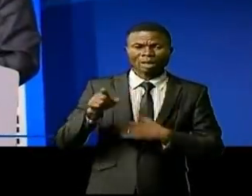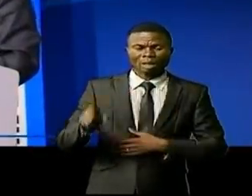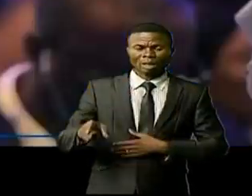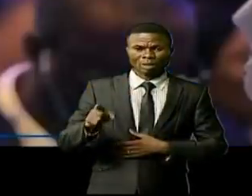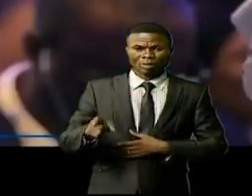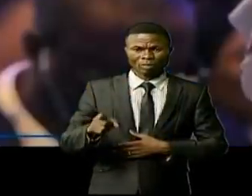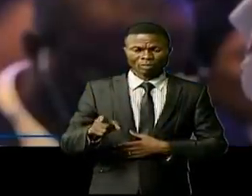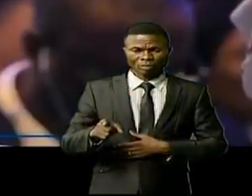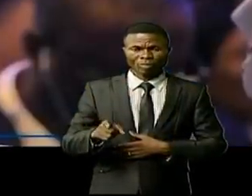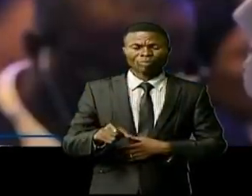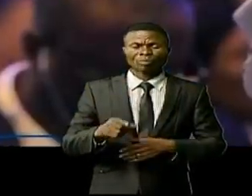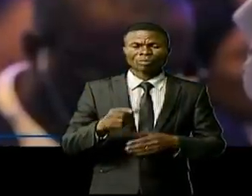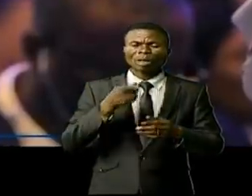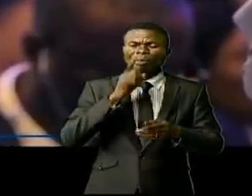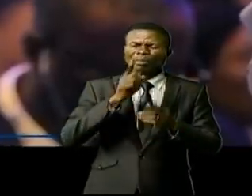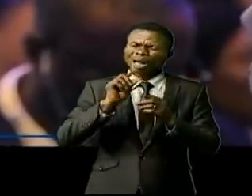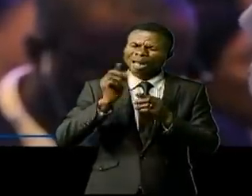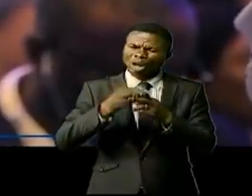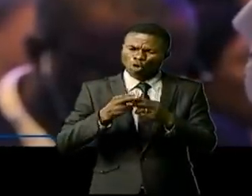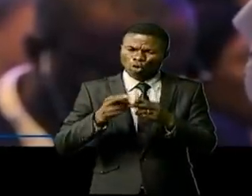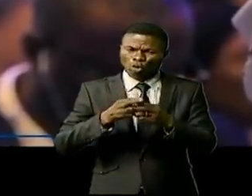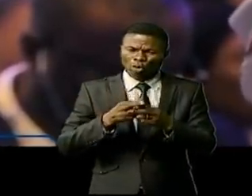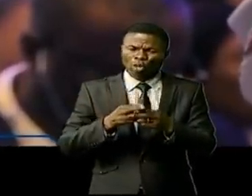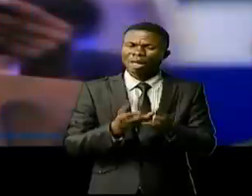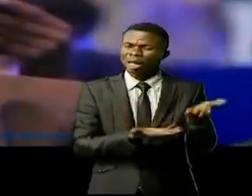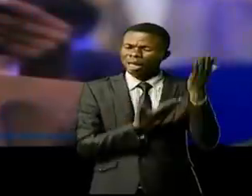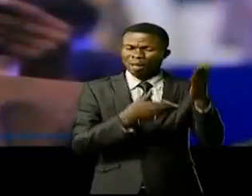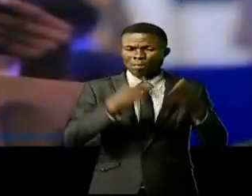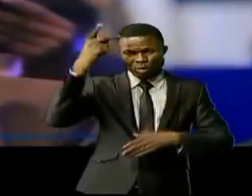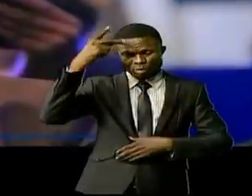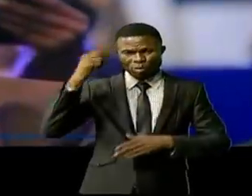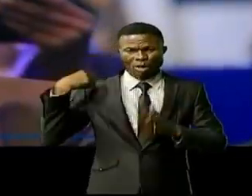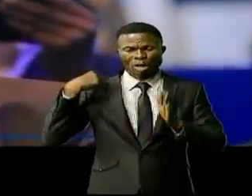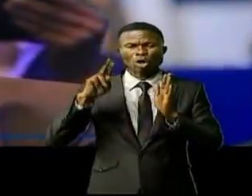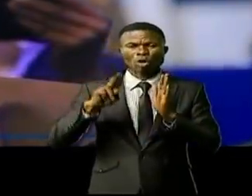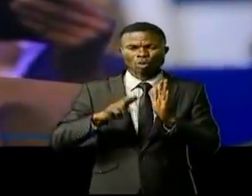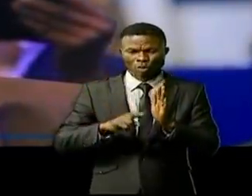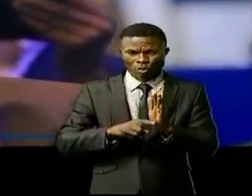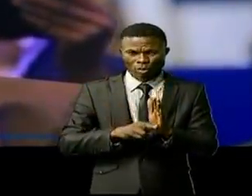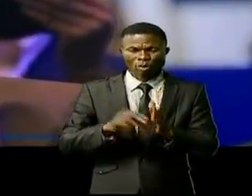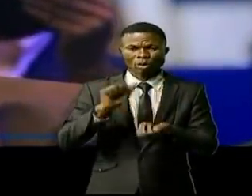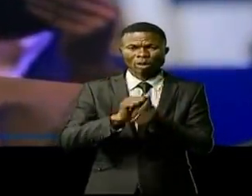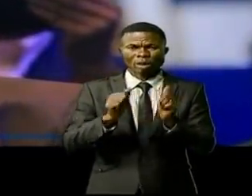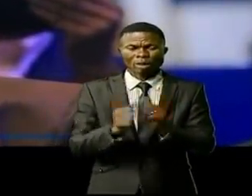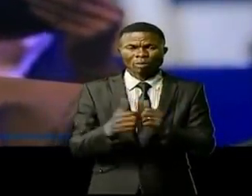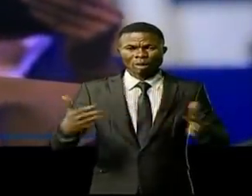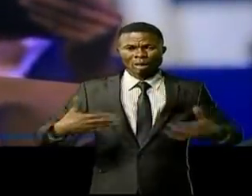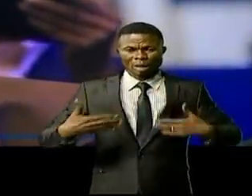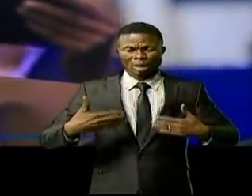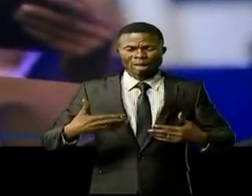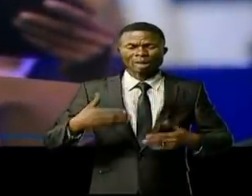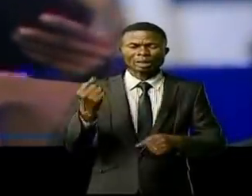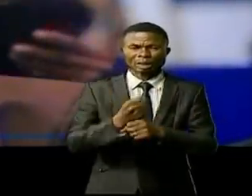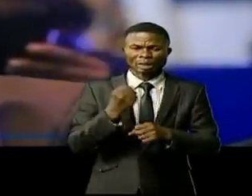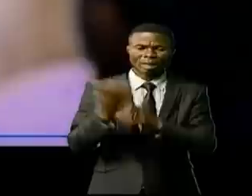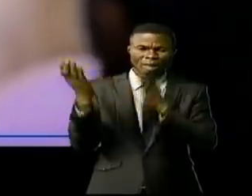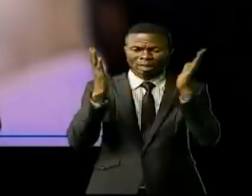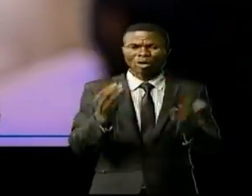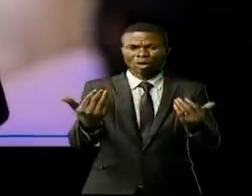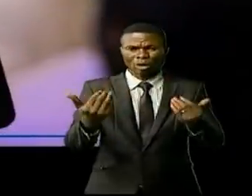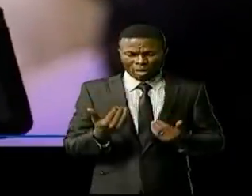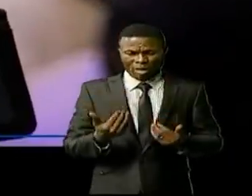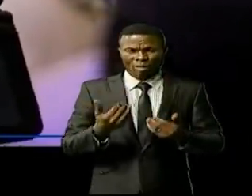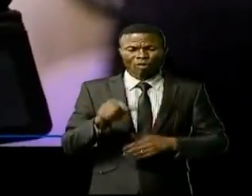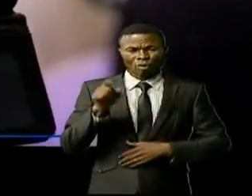a en quelques minutes étalé la substance de la politique du gouvernement en matière du climat des affaires et la volonté de ces